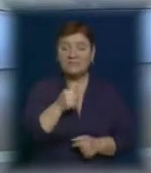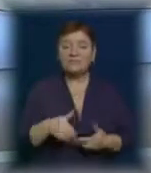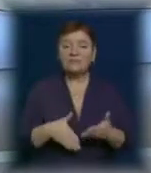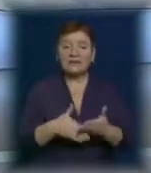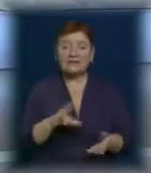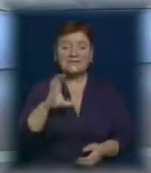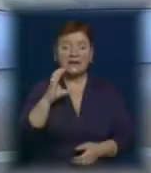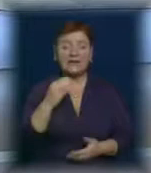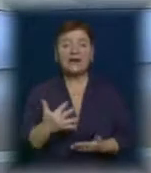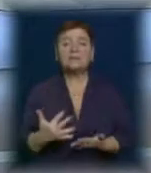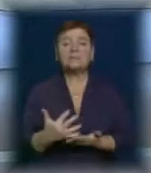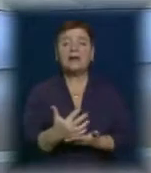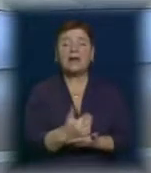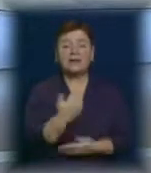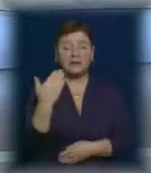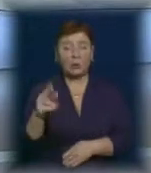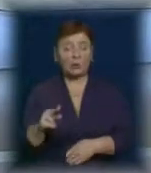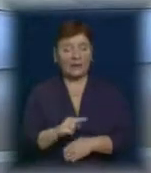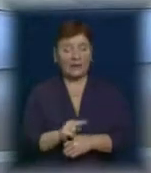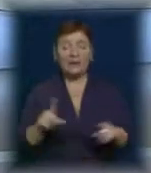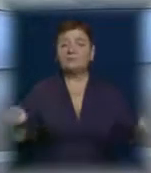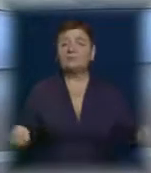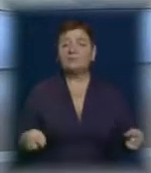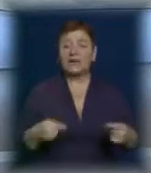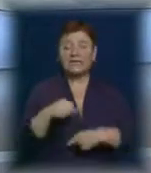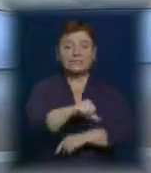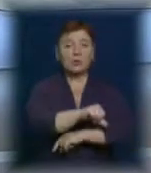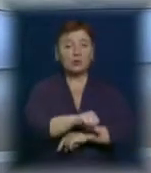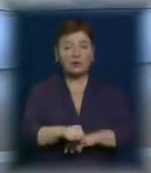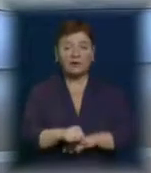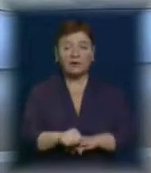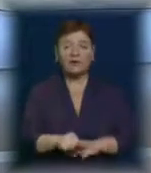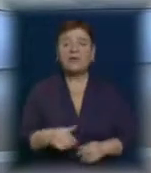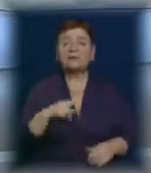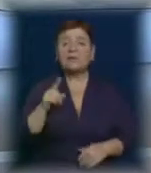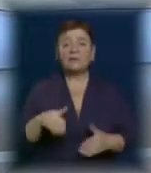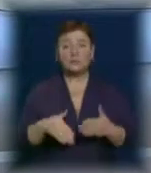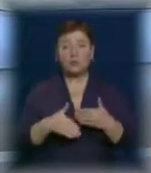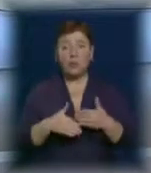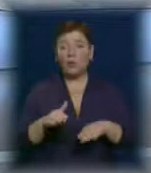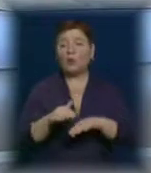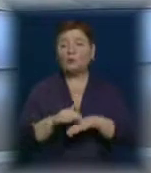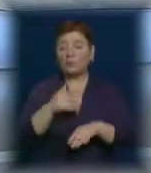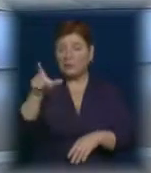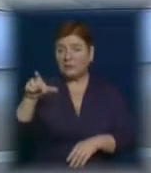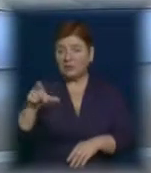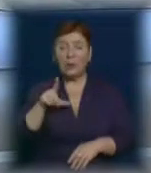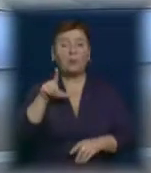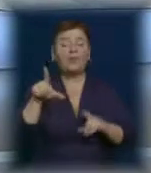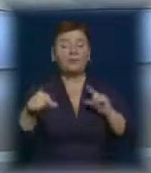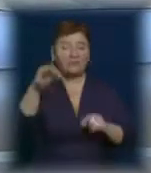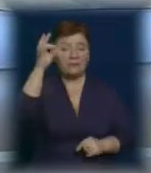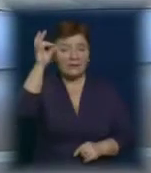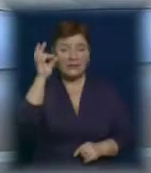друзі Сергія збирали кошти на його лікування та реабілітацію за кордоном. Врешті, за допомогою добродіїв, хлопець таки поїхав в